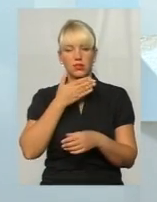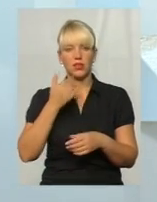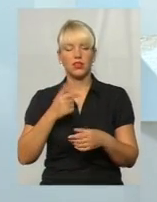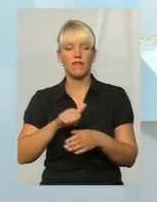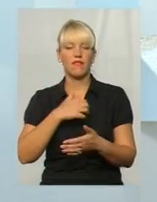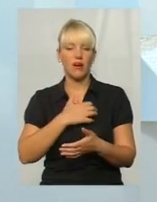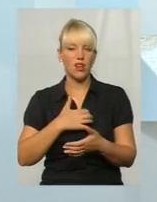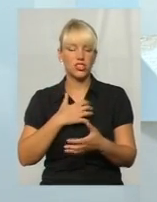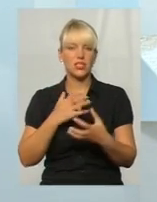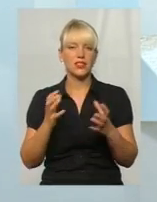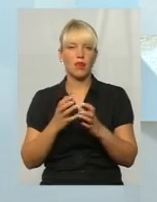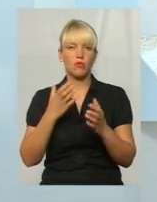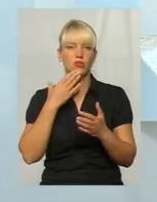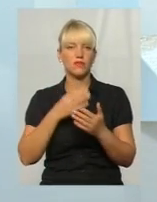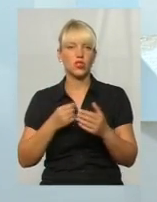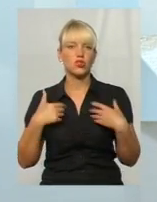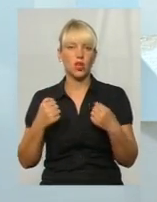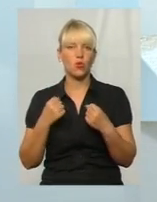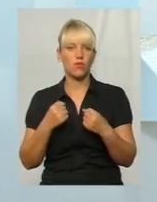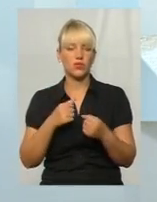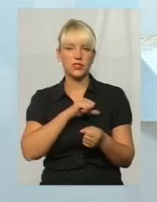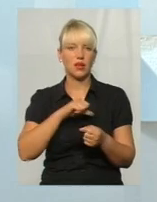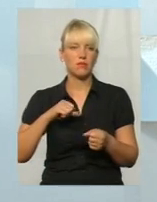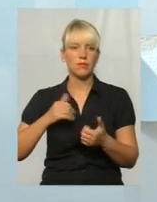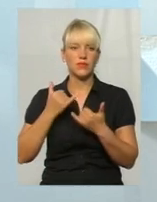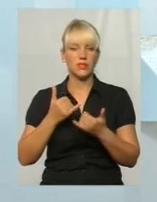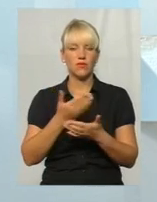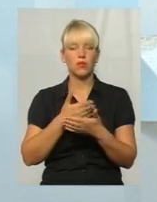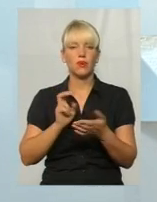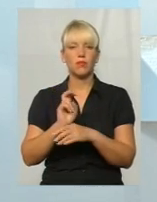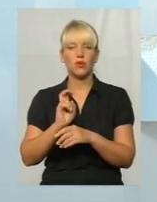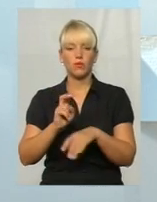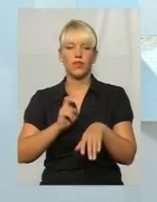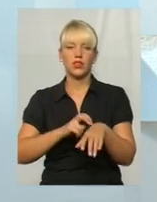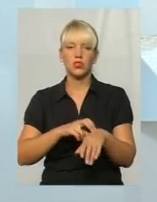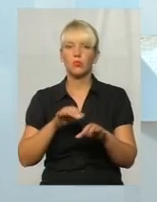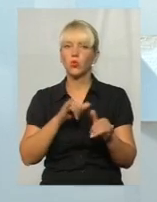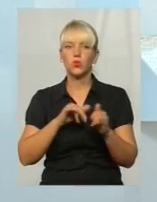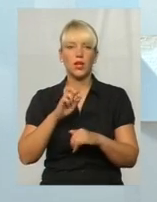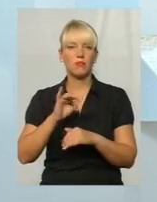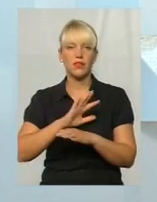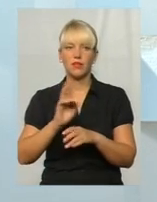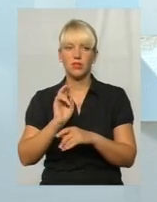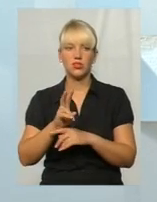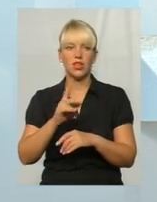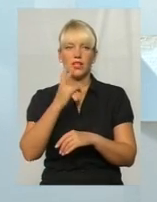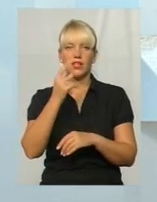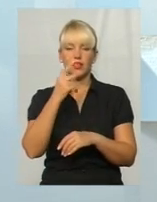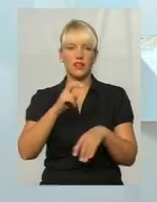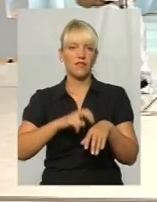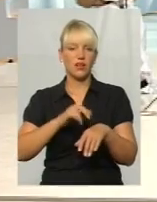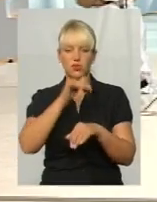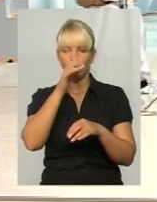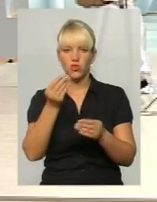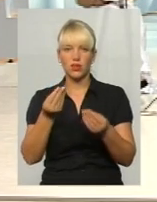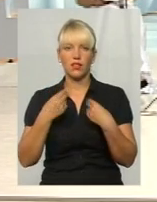своєм здоров'я самим. Ми сьогодні приходимо до врача, ми сьогодні приходимо, куди би ми не приходили, ні один врач не може дати нам ніякі гарантии,